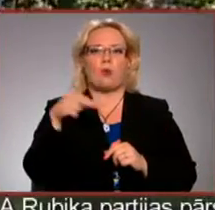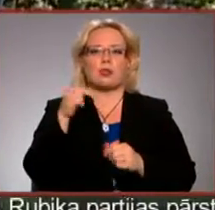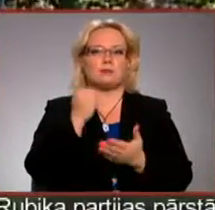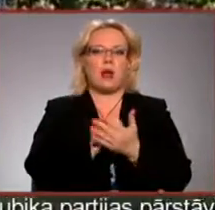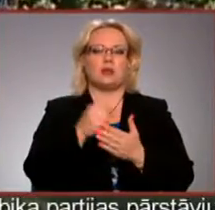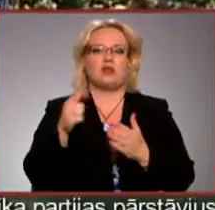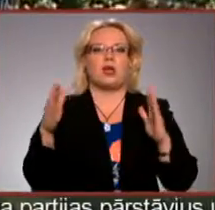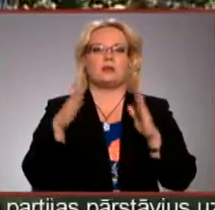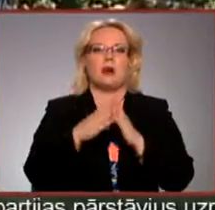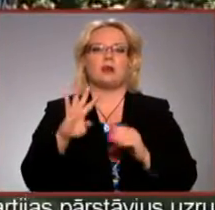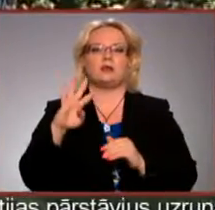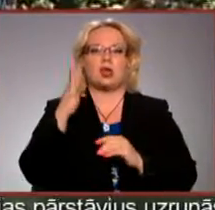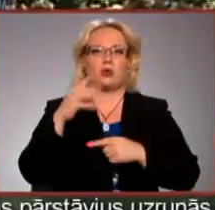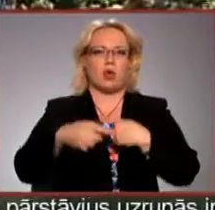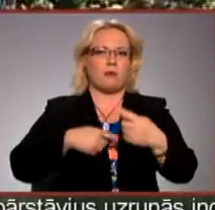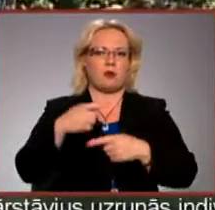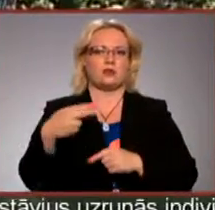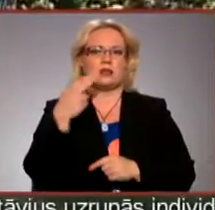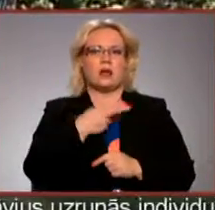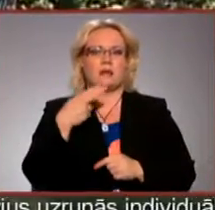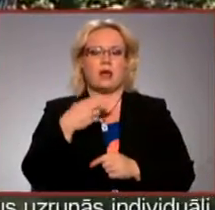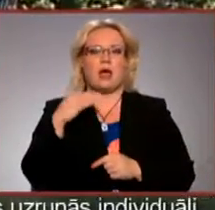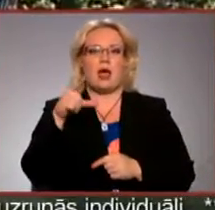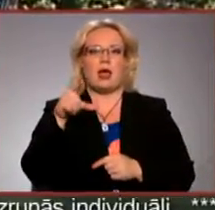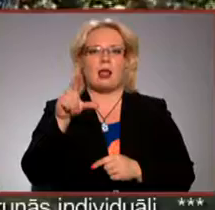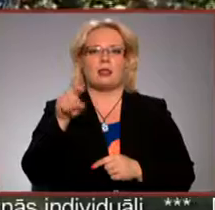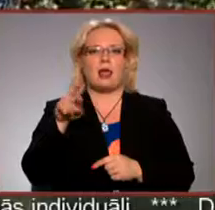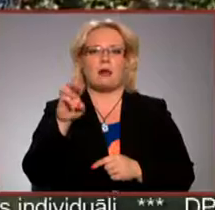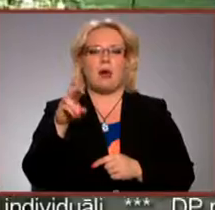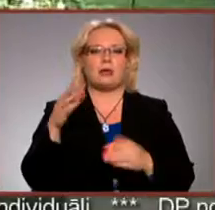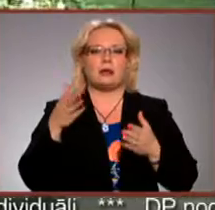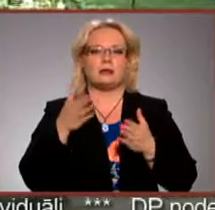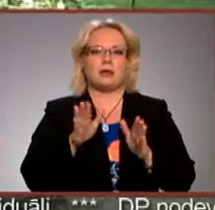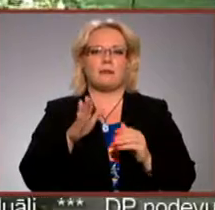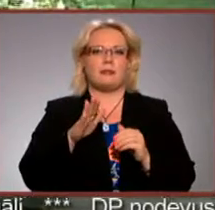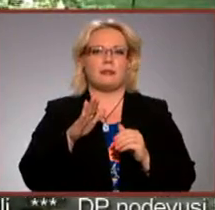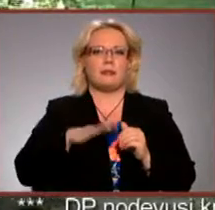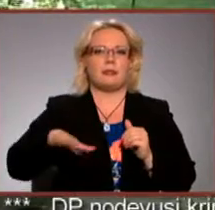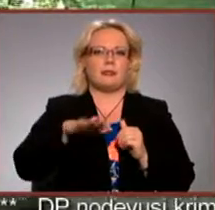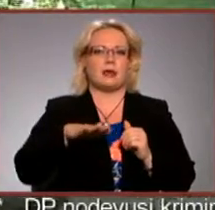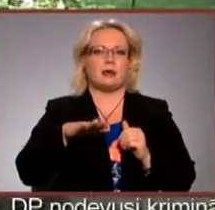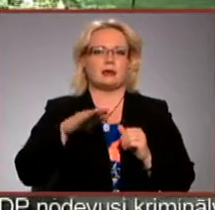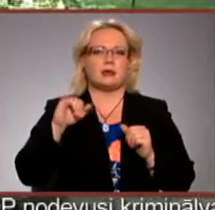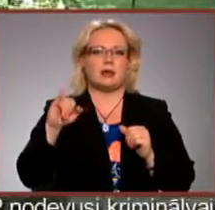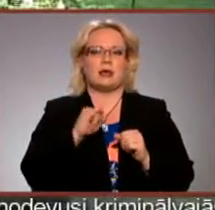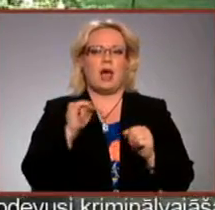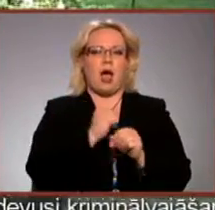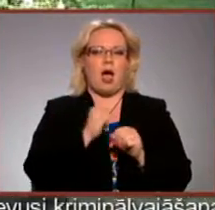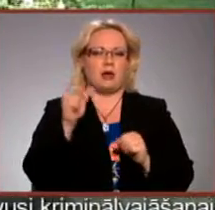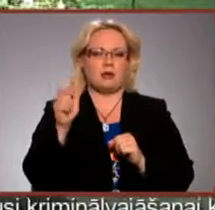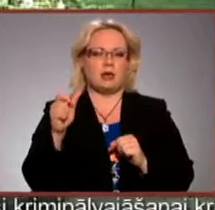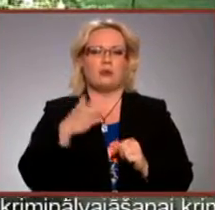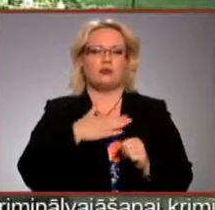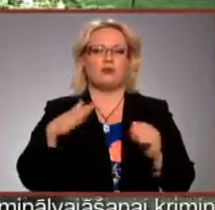Šajās mājās jau ceturtajā pauze saimnieko Eltermaņu dzimtas Jāņi. Mūsu mājā un ģimene